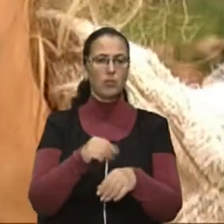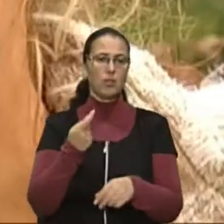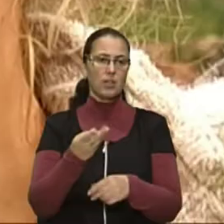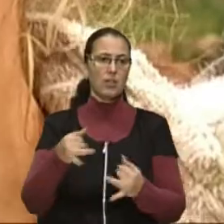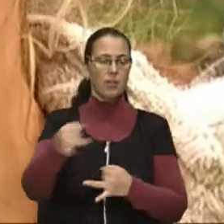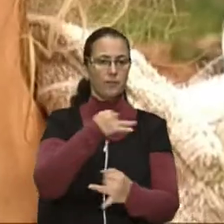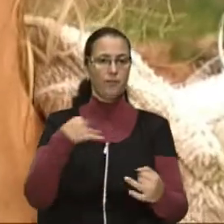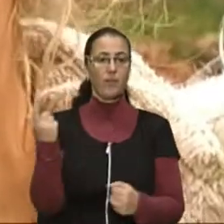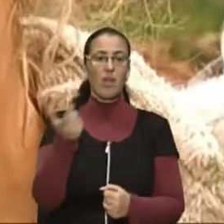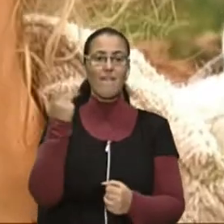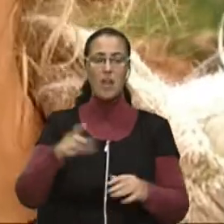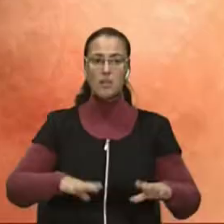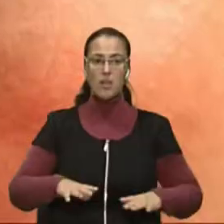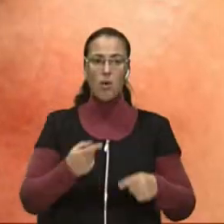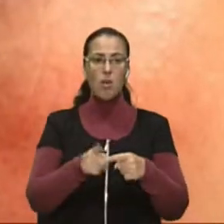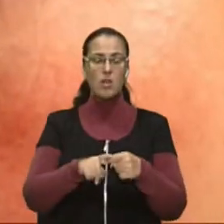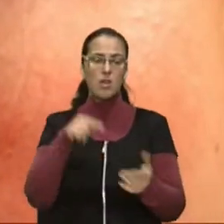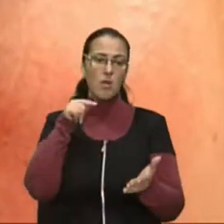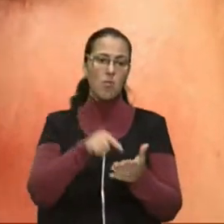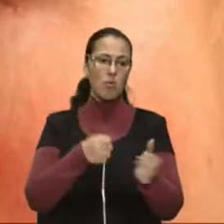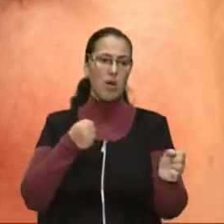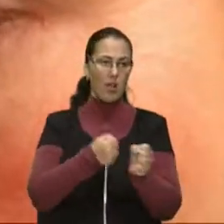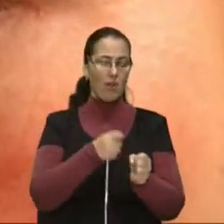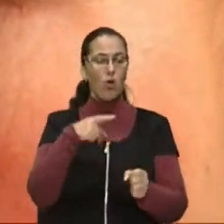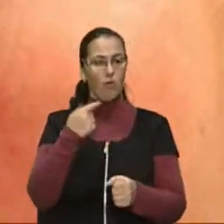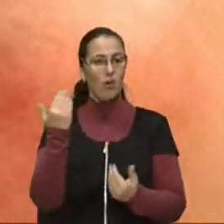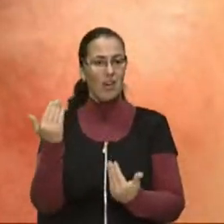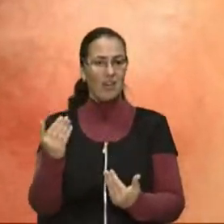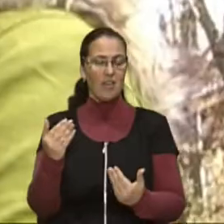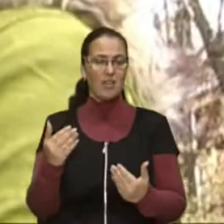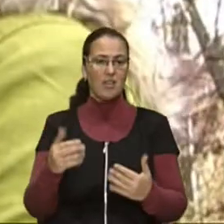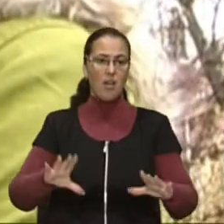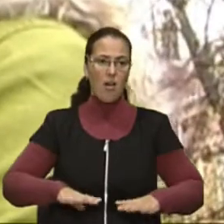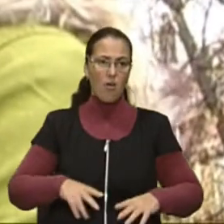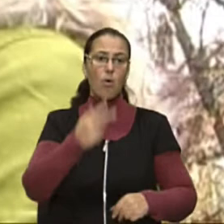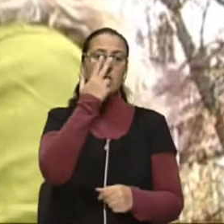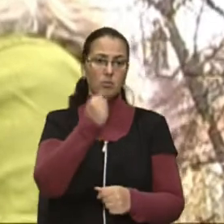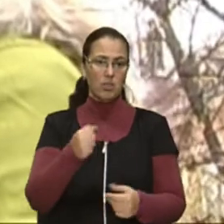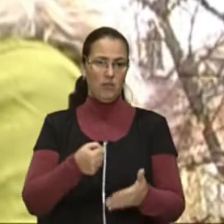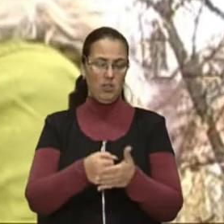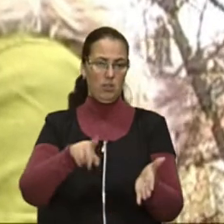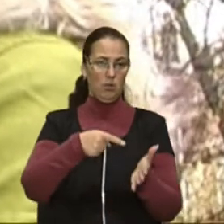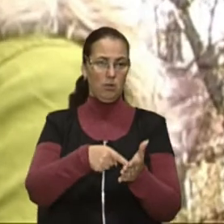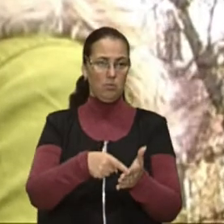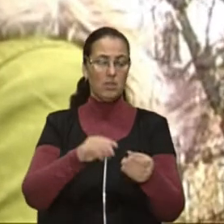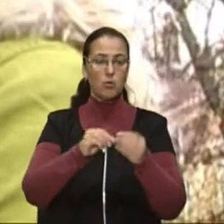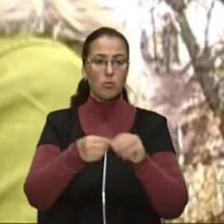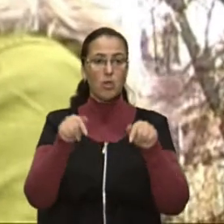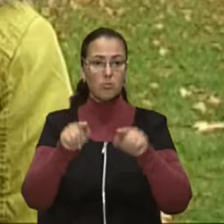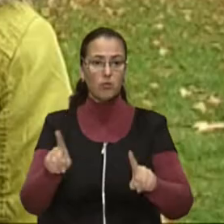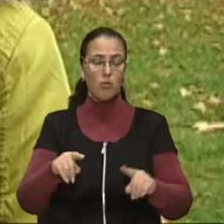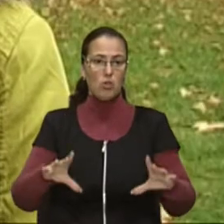Власниця коней, які потрапили у аварію, каже, її тварини адаптовані до міста. А проблема у тому, що коні злякалися